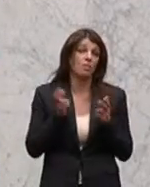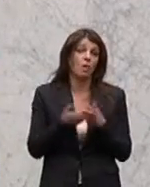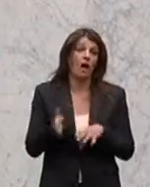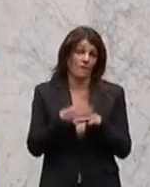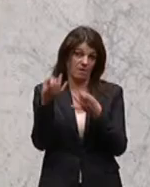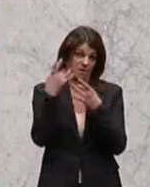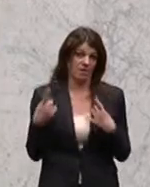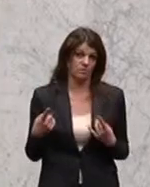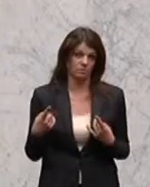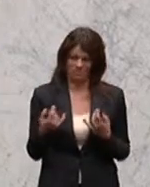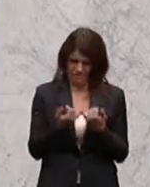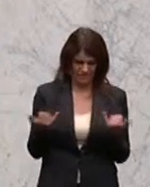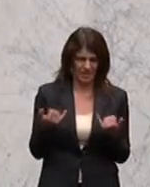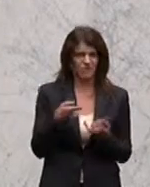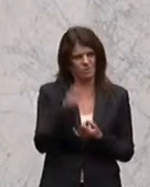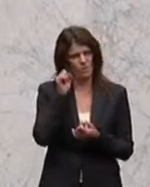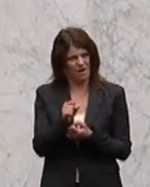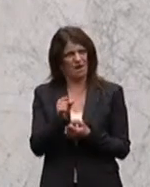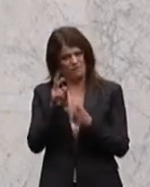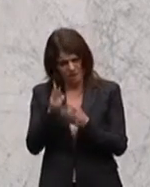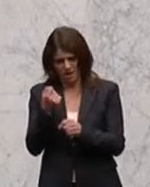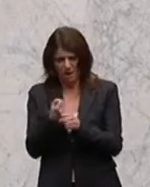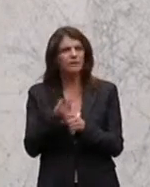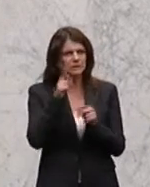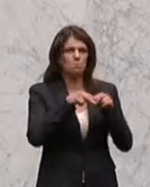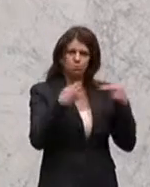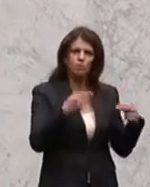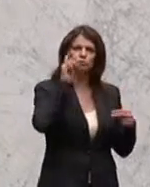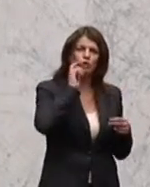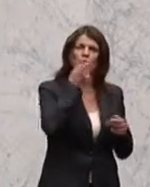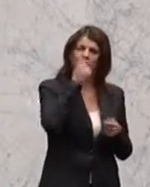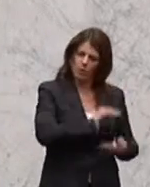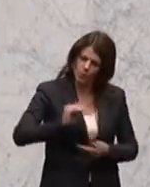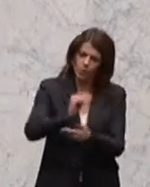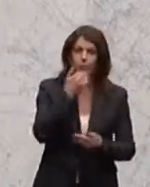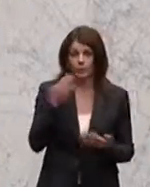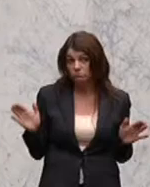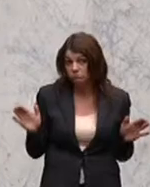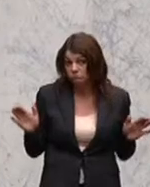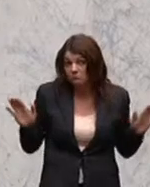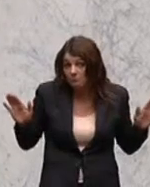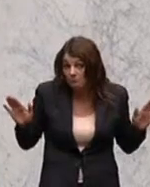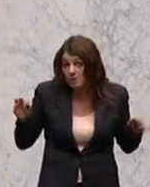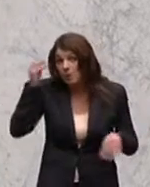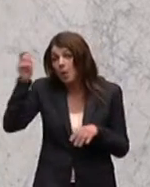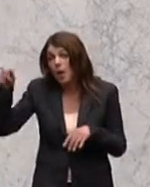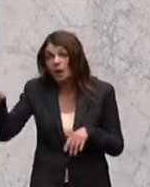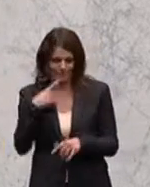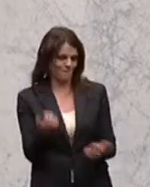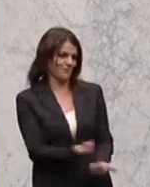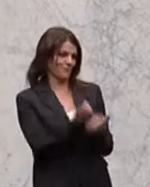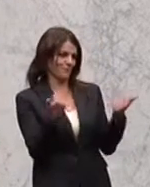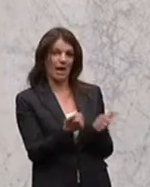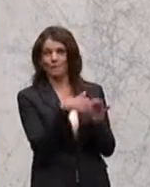wie man das aufrechterhalten kann, wie gesagt, und zusammenfassend, dass da kein Bundessteuergeld drinnen sein soll. Aus Sicht der Gläubiger ist das eine super Geschichte.